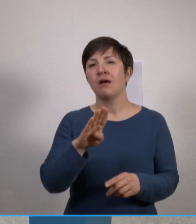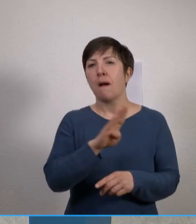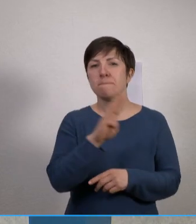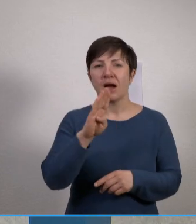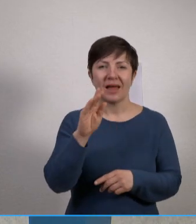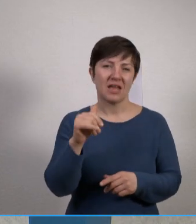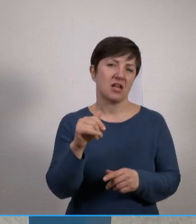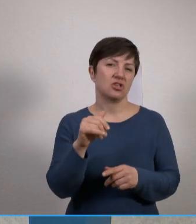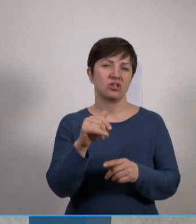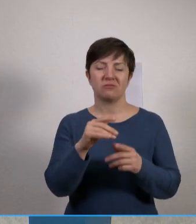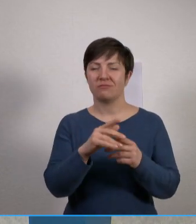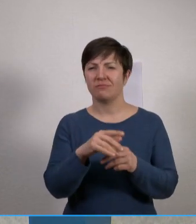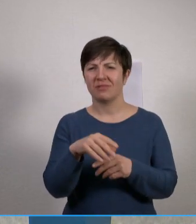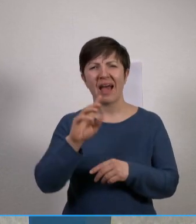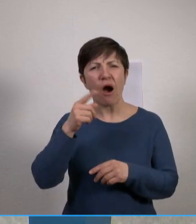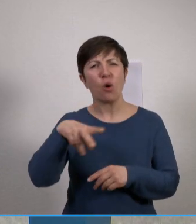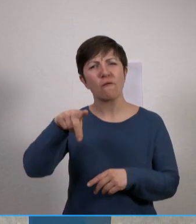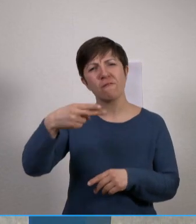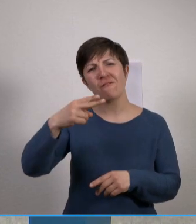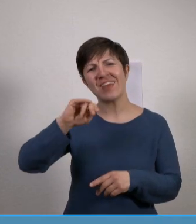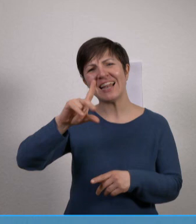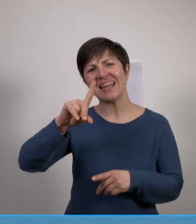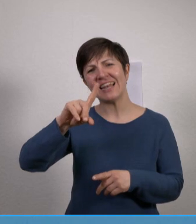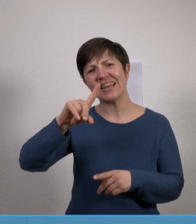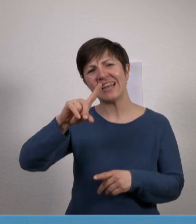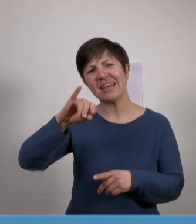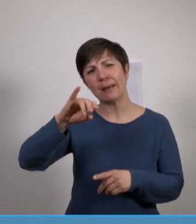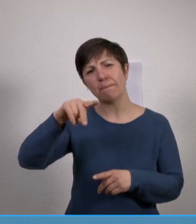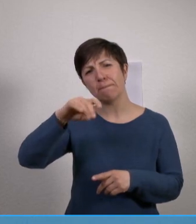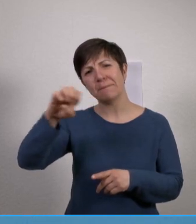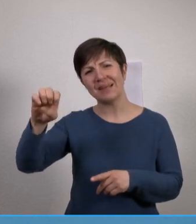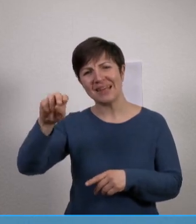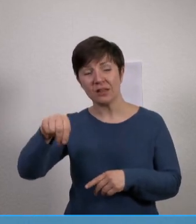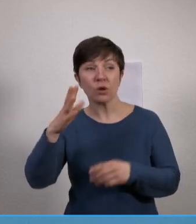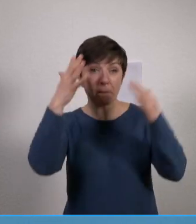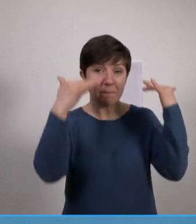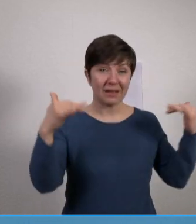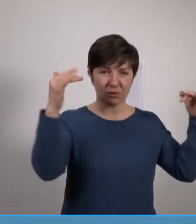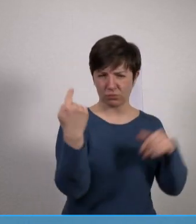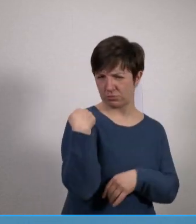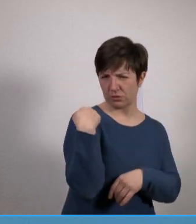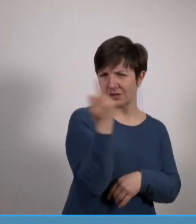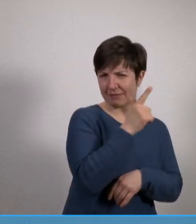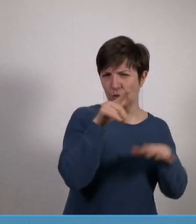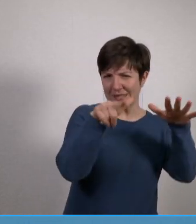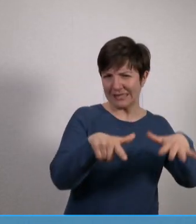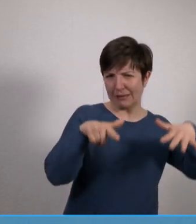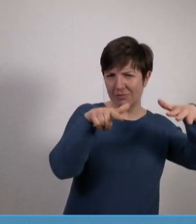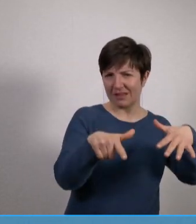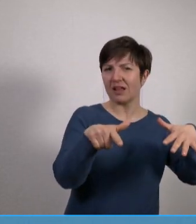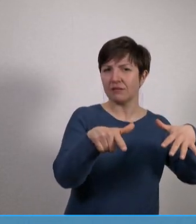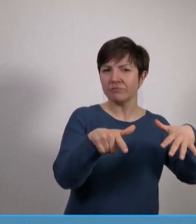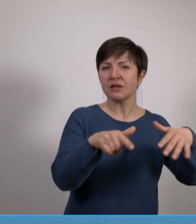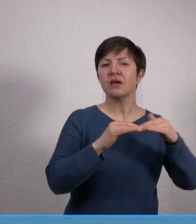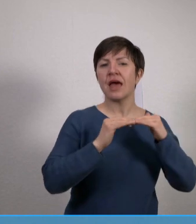dabei. Da war Herr Schäuber sogar zweimal, bis zuletzt zum Erdbeben in Mexiko 2017. Und der einzige